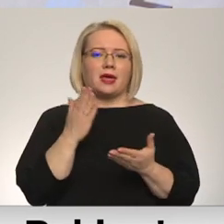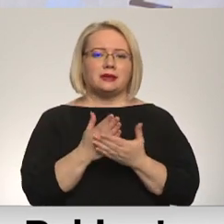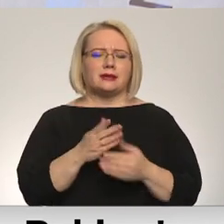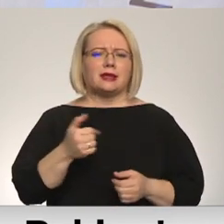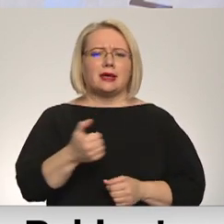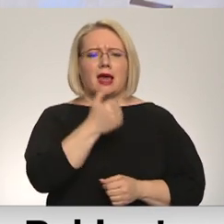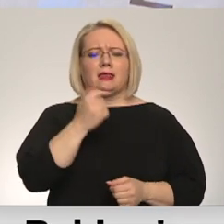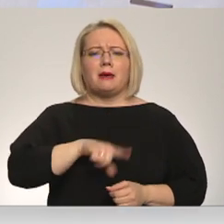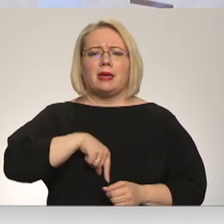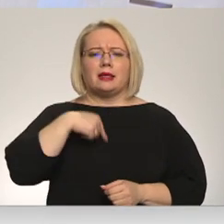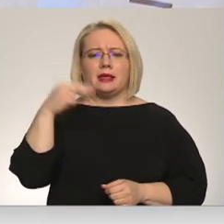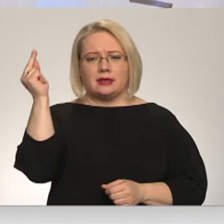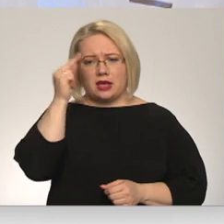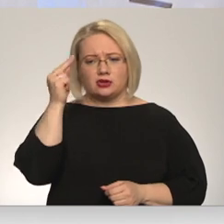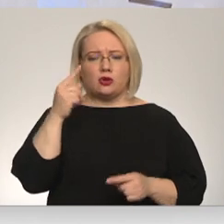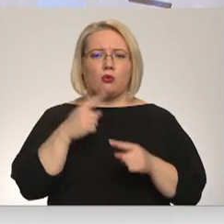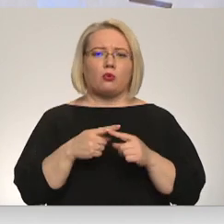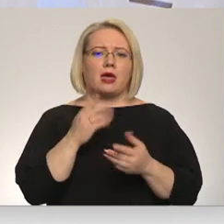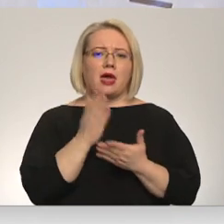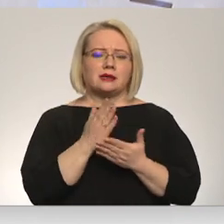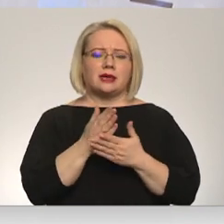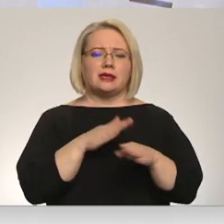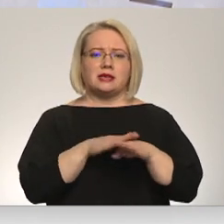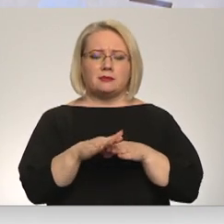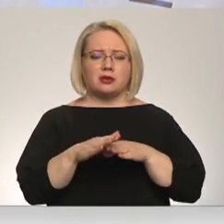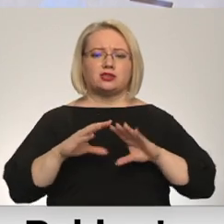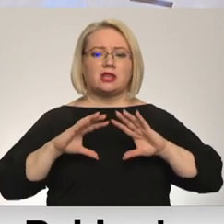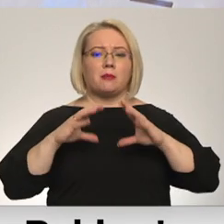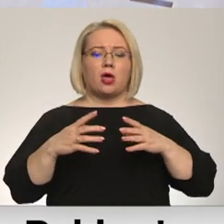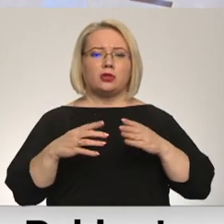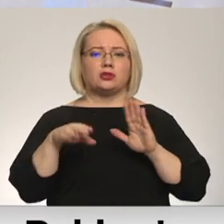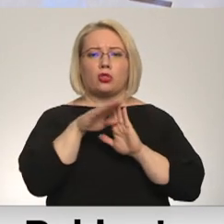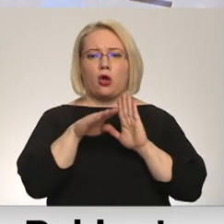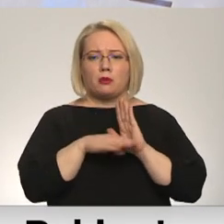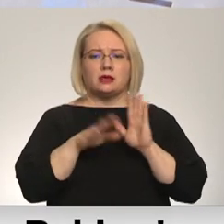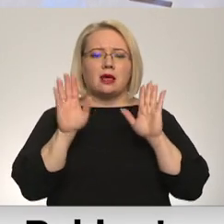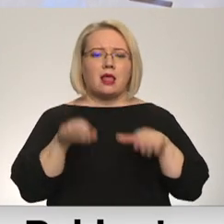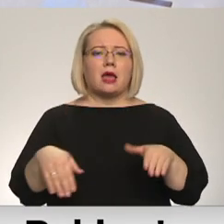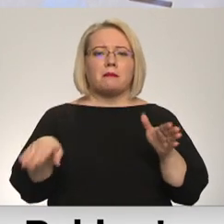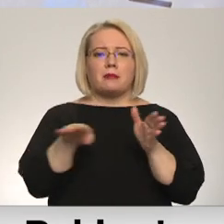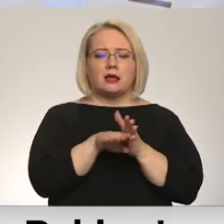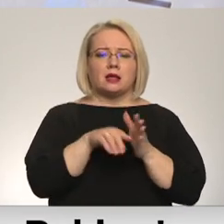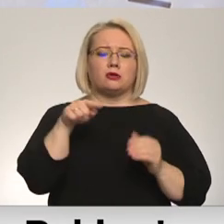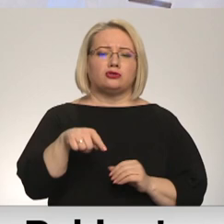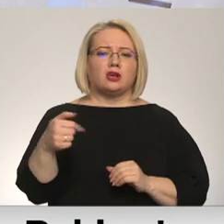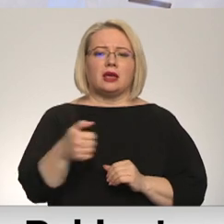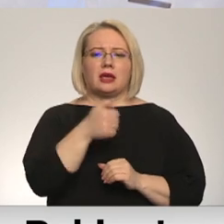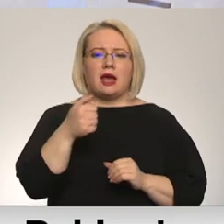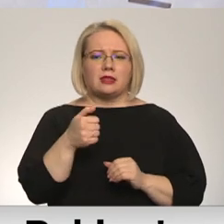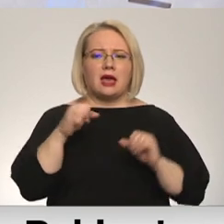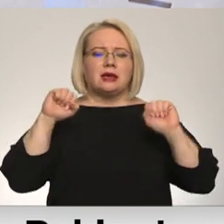trenējušies un esiet izpildījuši starptautiskās normas, lai varētu piedalīties šī gada Ziemass